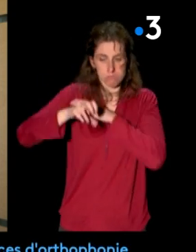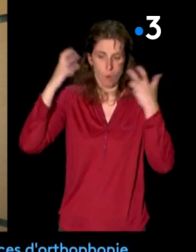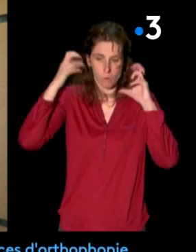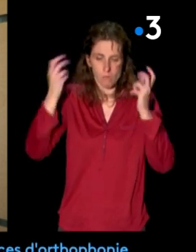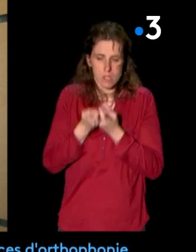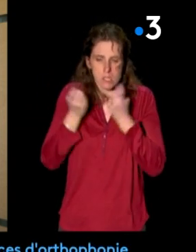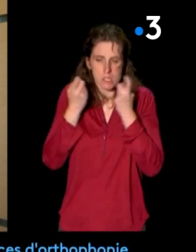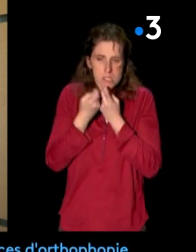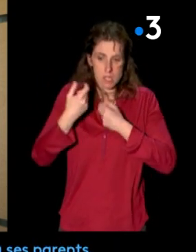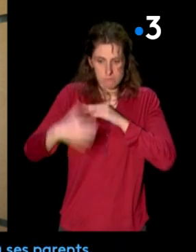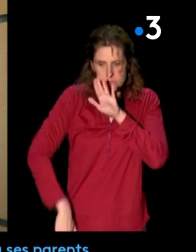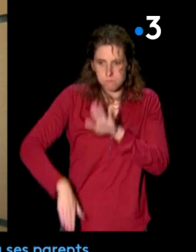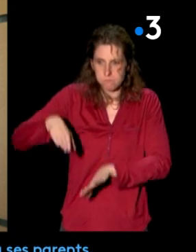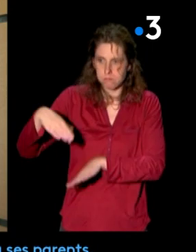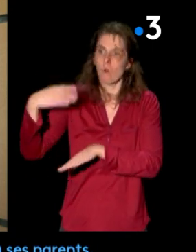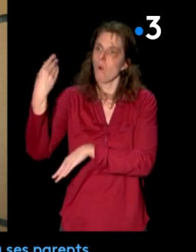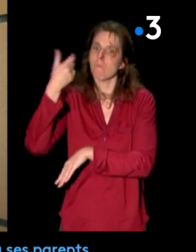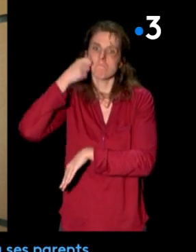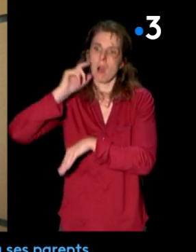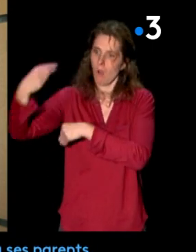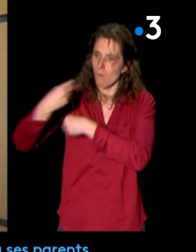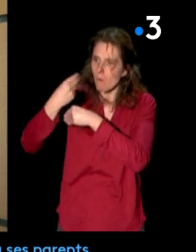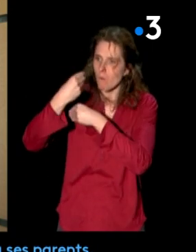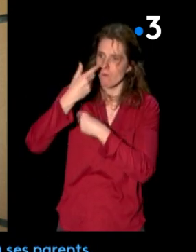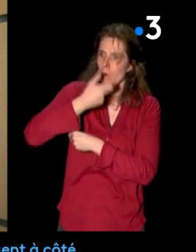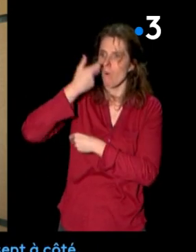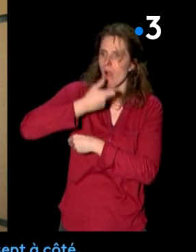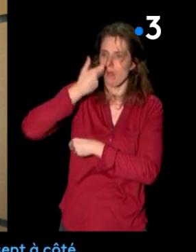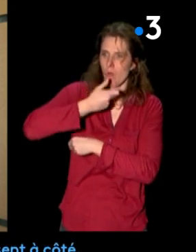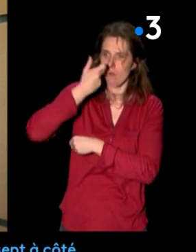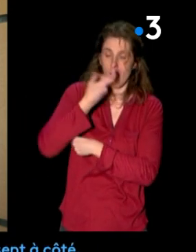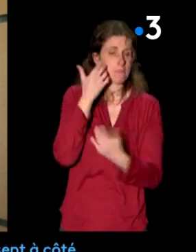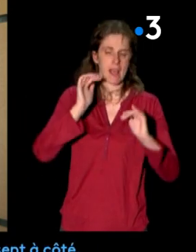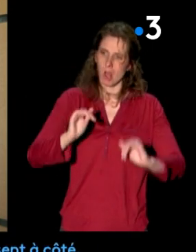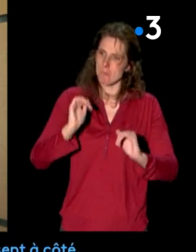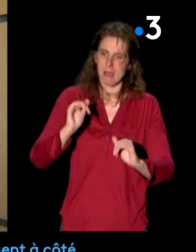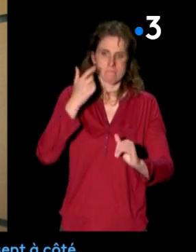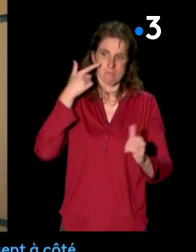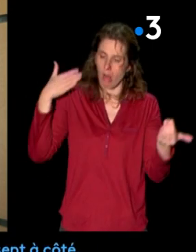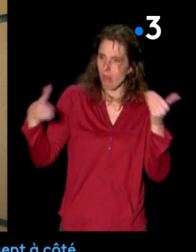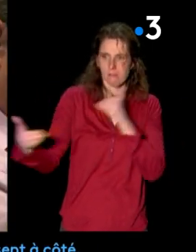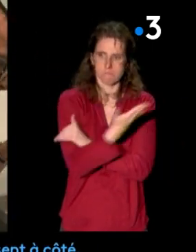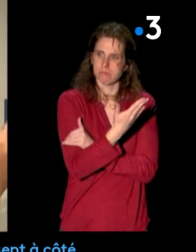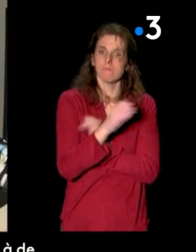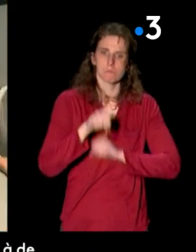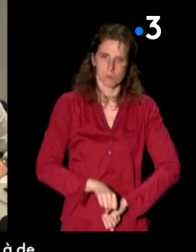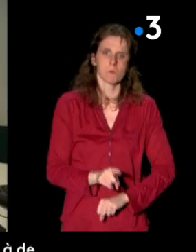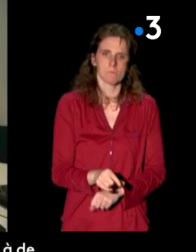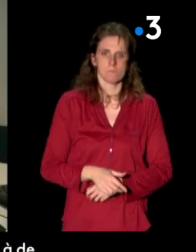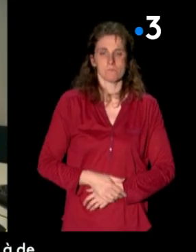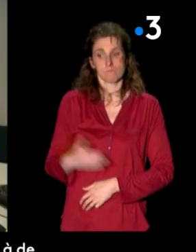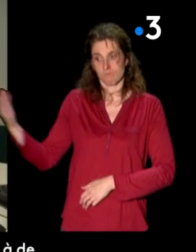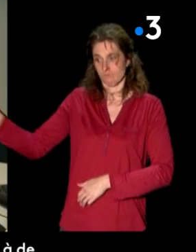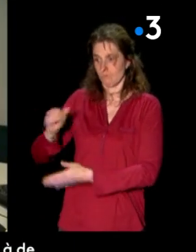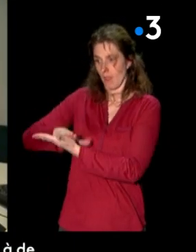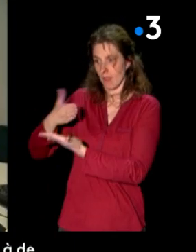etc., et puis une éducation oraliste, grâce à ses parents qu'elle a eues, malgré tout, il y des choses qui passent à côté. Grâce